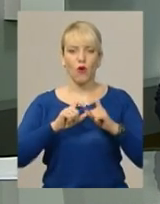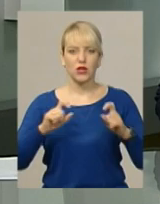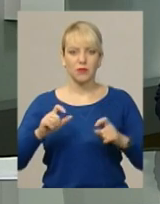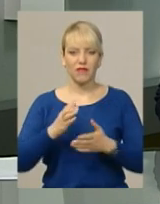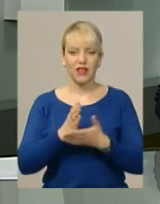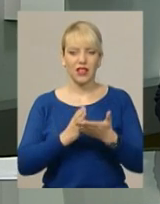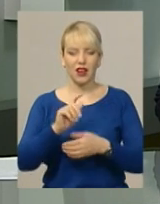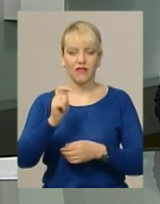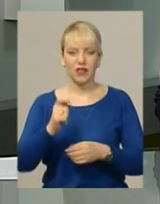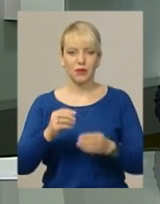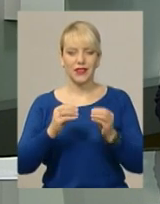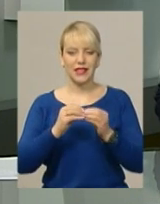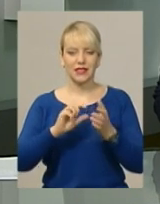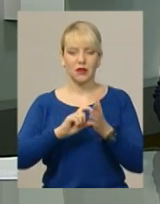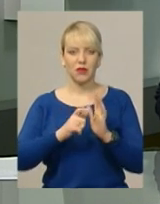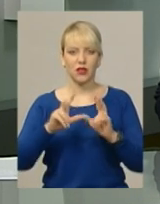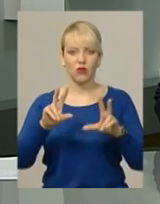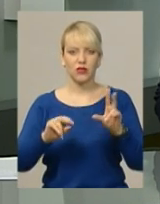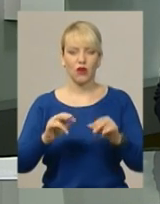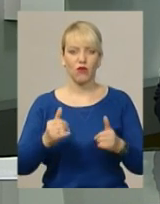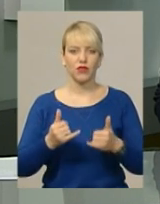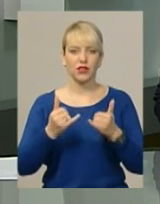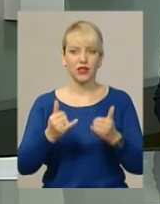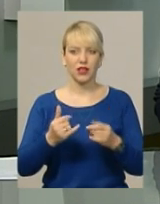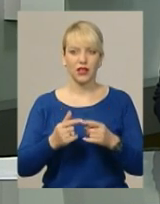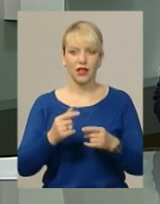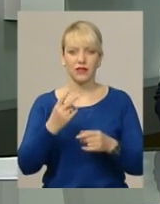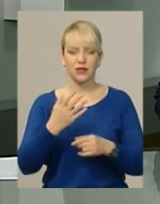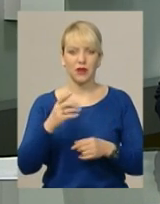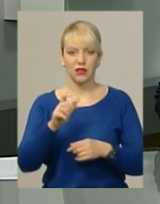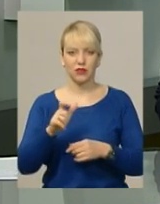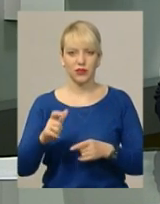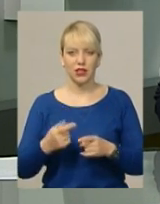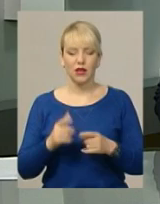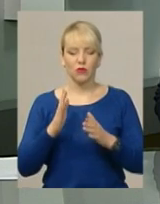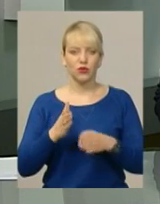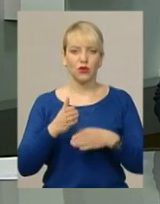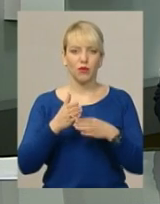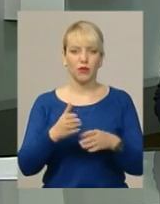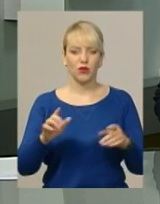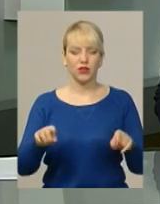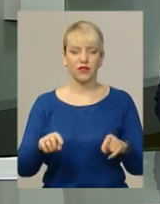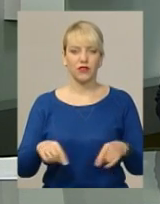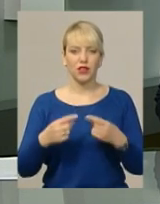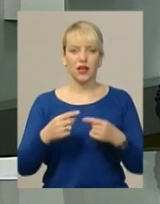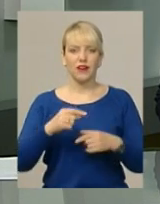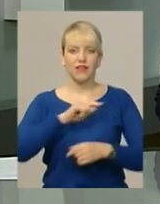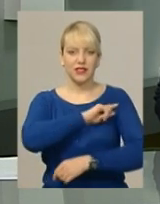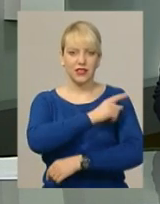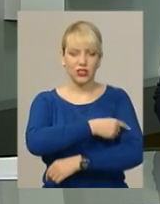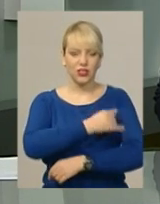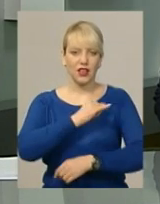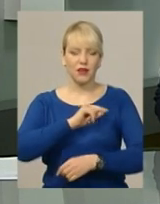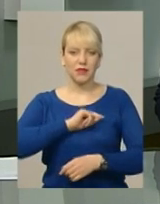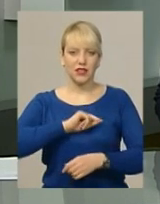розраховані на 25 пацієнтів. Тут спеціалісти-реабілітологи допомагатимуть військовим відновити фізичне і психічне здоров'я.